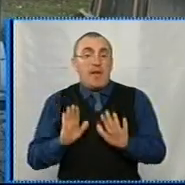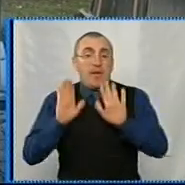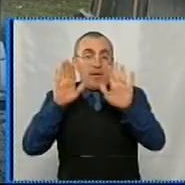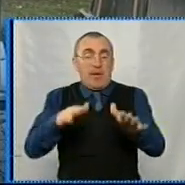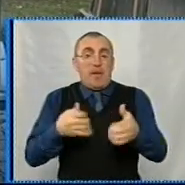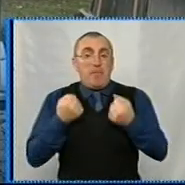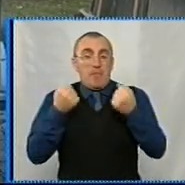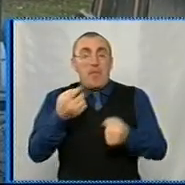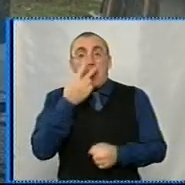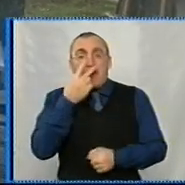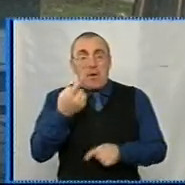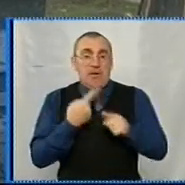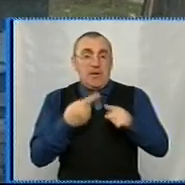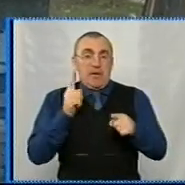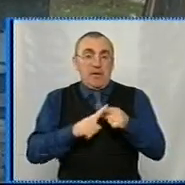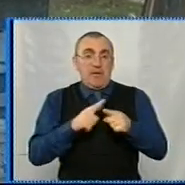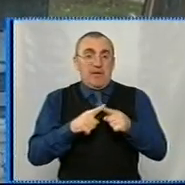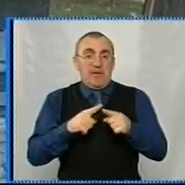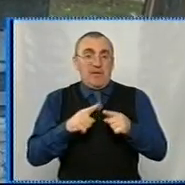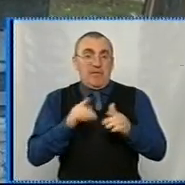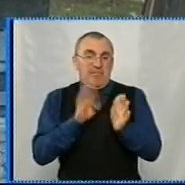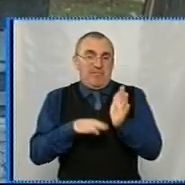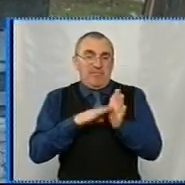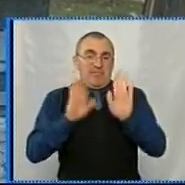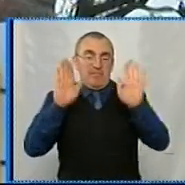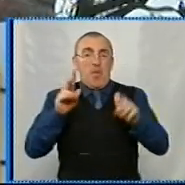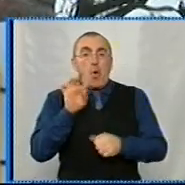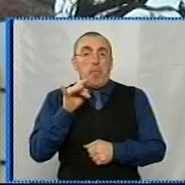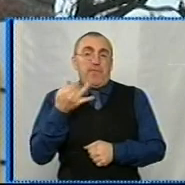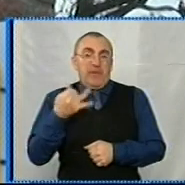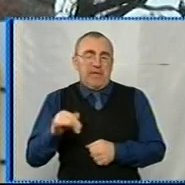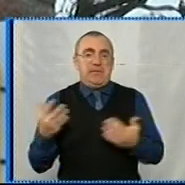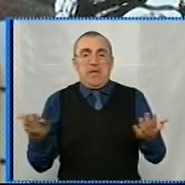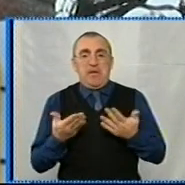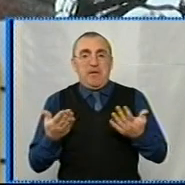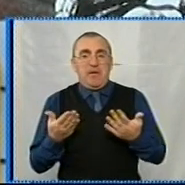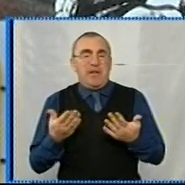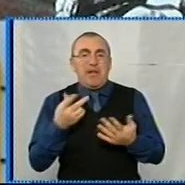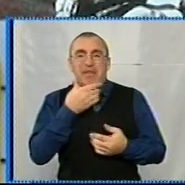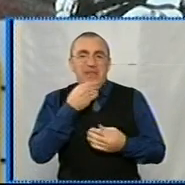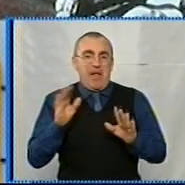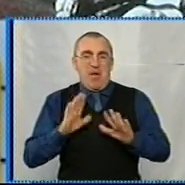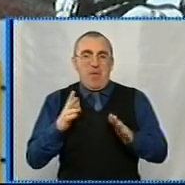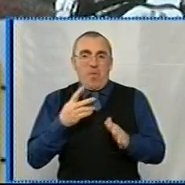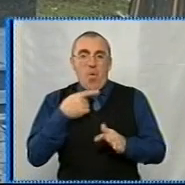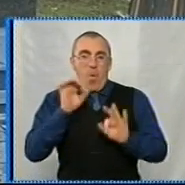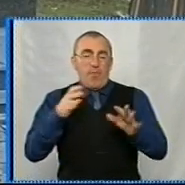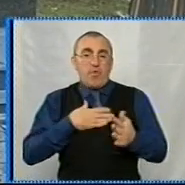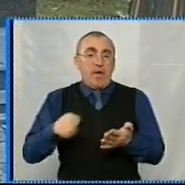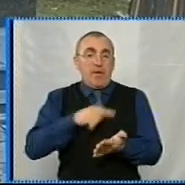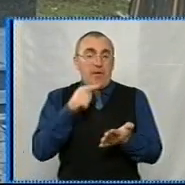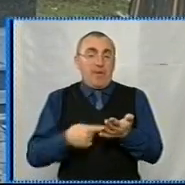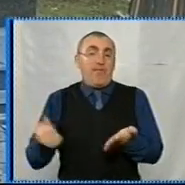в наше місто, те, що вони бачать, це ось така благенька тканинка з написом «Кропивницький», яка не досить гарно говорить про наше місто.